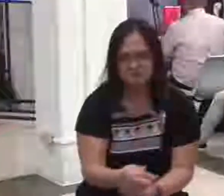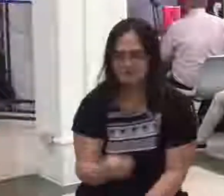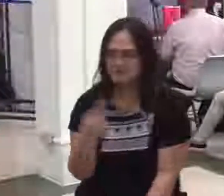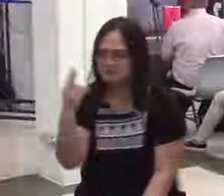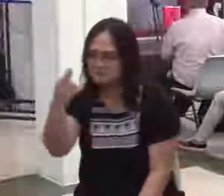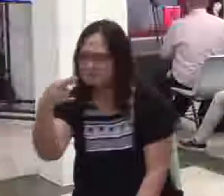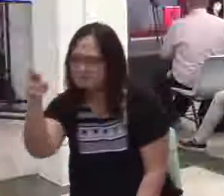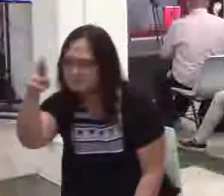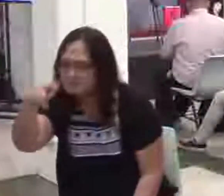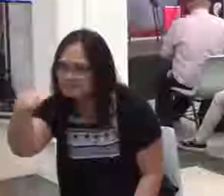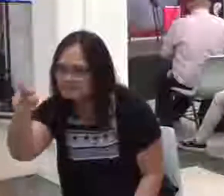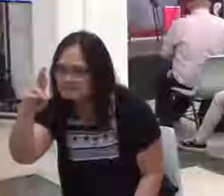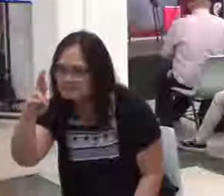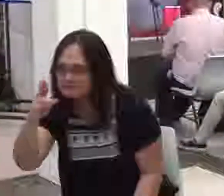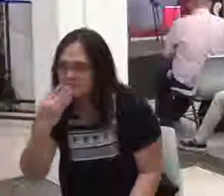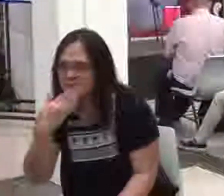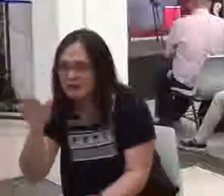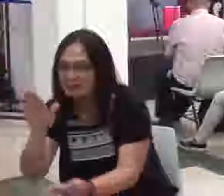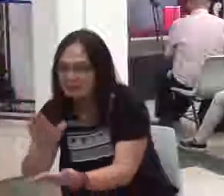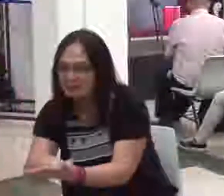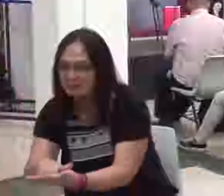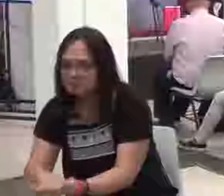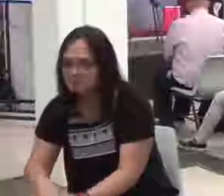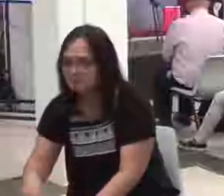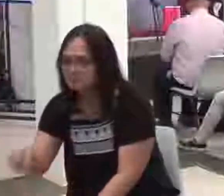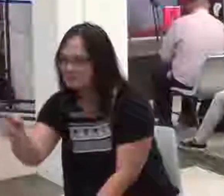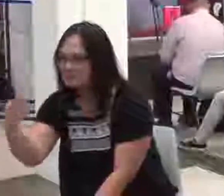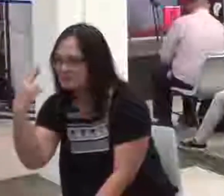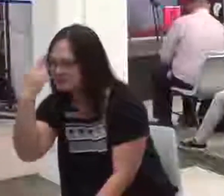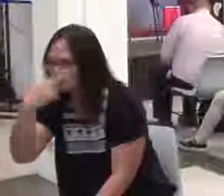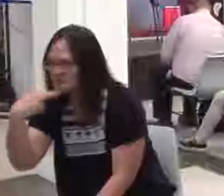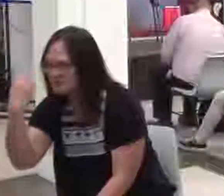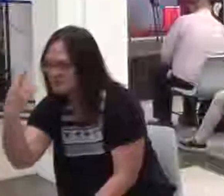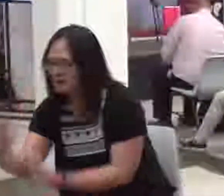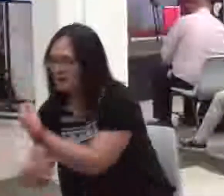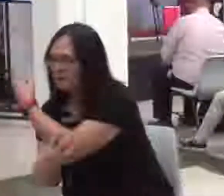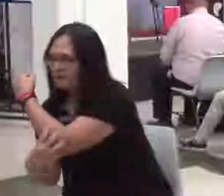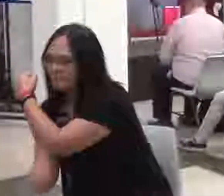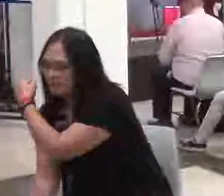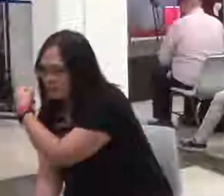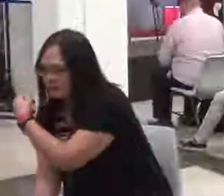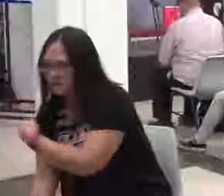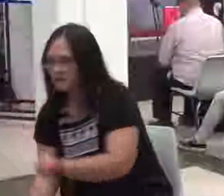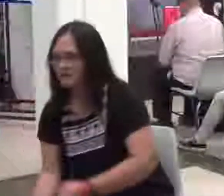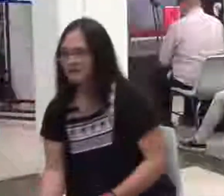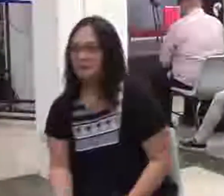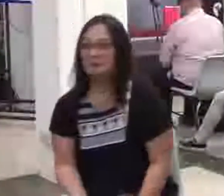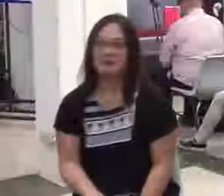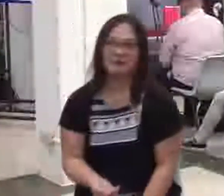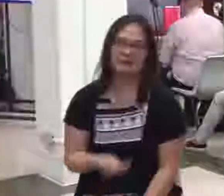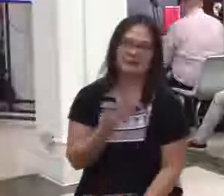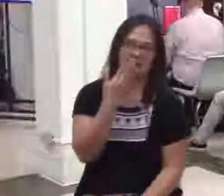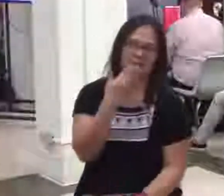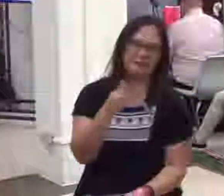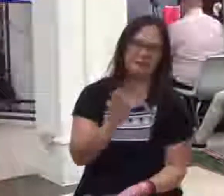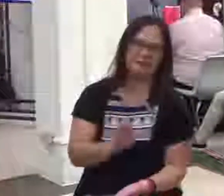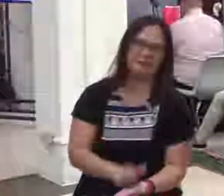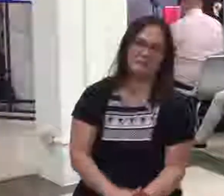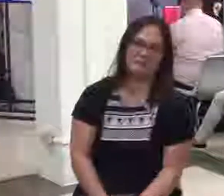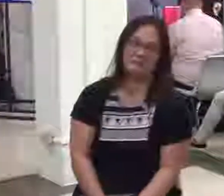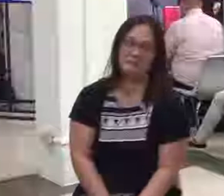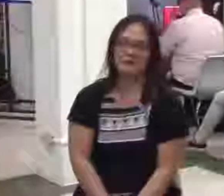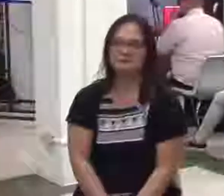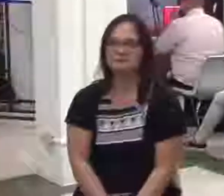Okay? Sabi sa akin eh. Bishop, a paano po ba itong gathering na ito? Lalagyan natin yung mga halimbawa kasi